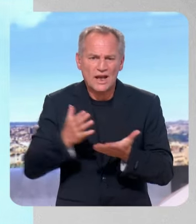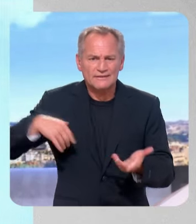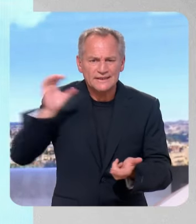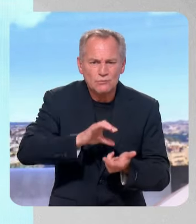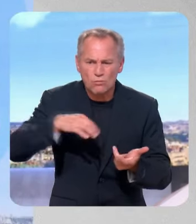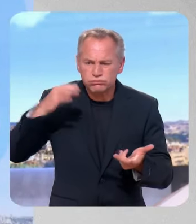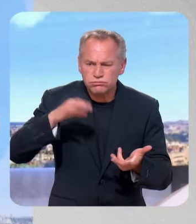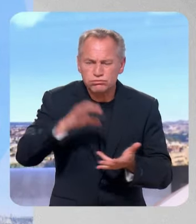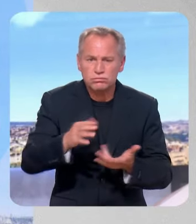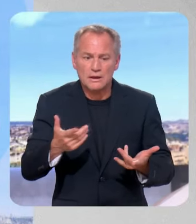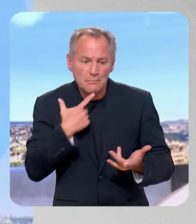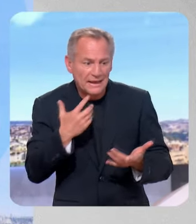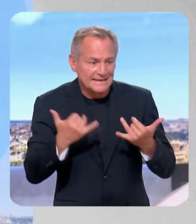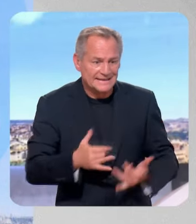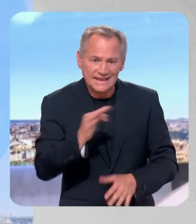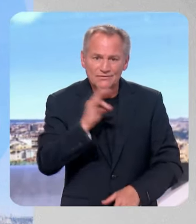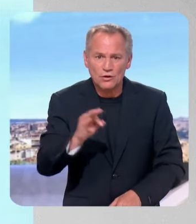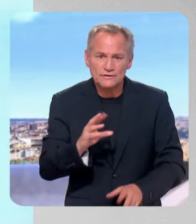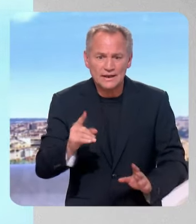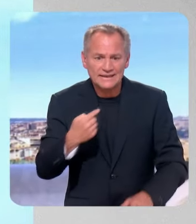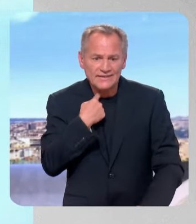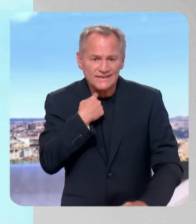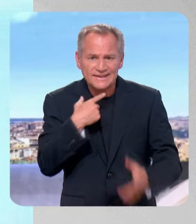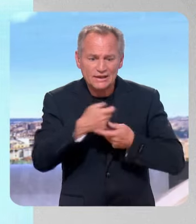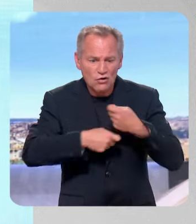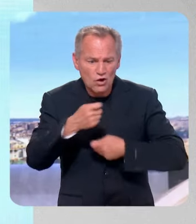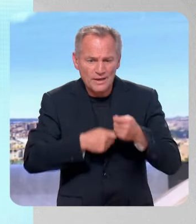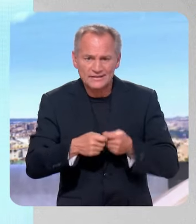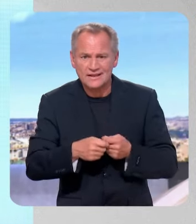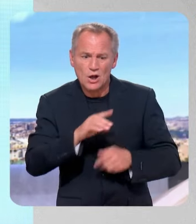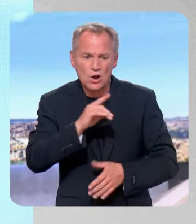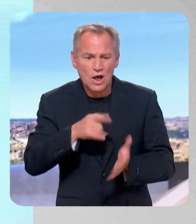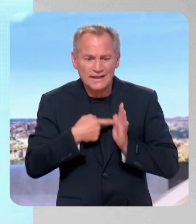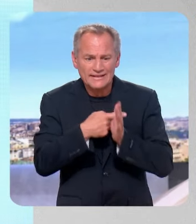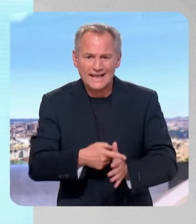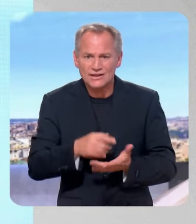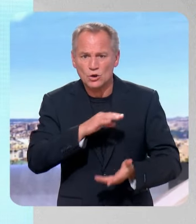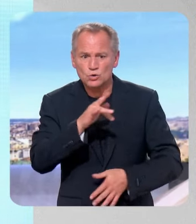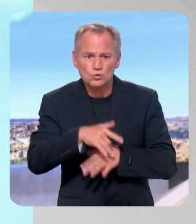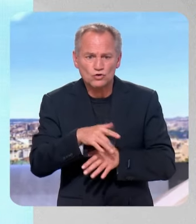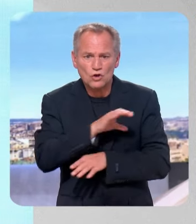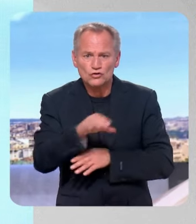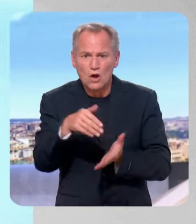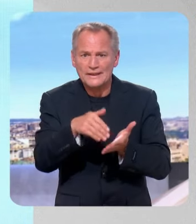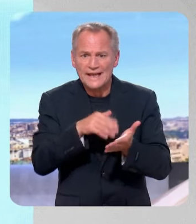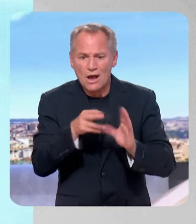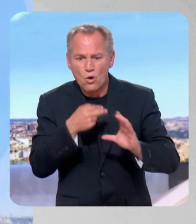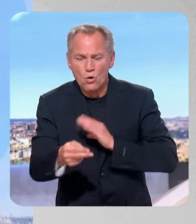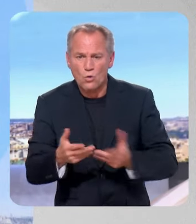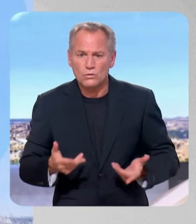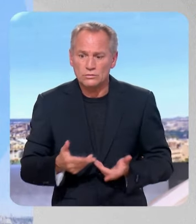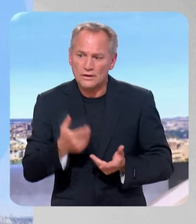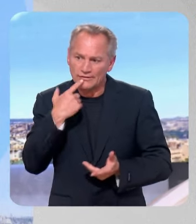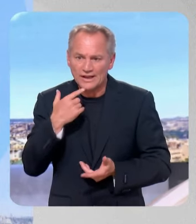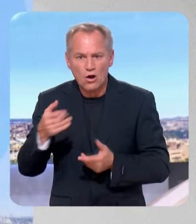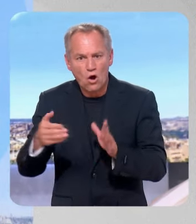déficit commercial a battu encore un record l'année dernière, presque 100 milliards d'euros de déficit commercial. Donc on continue d'importer encore énormément,